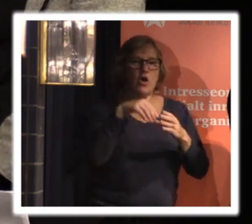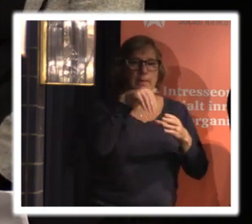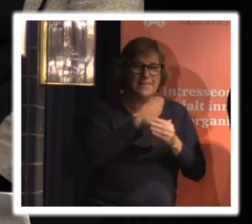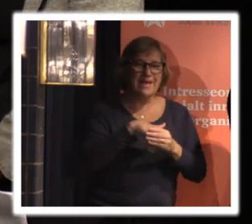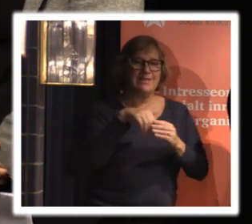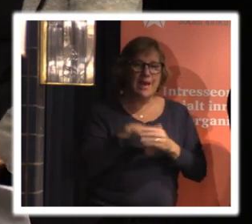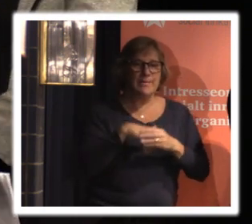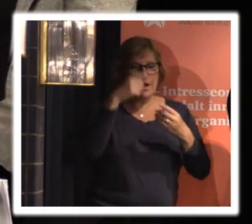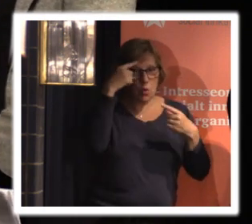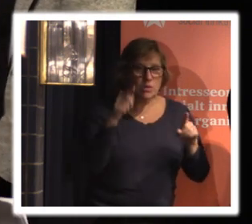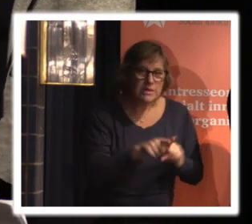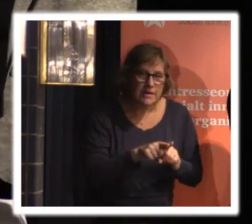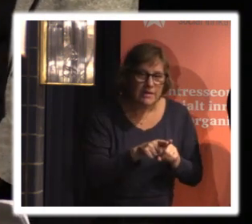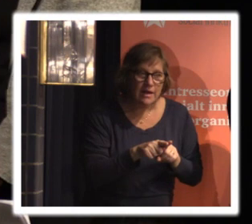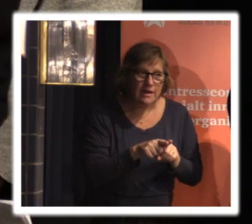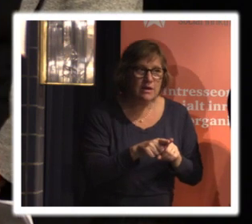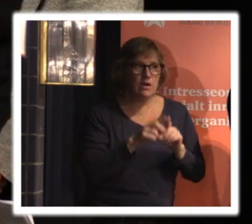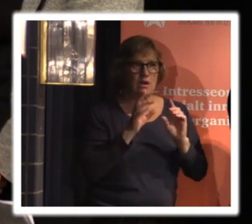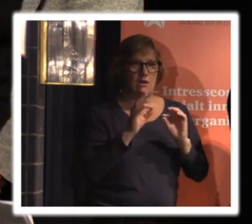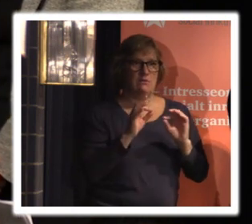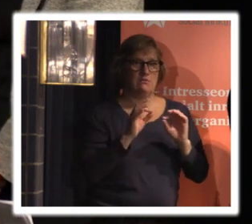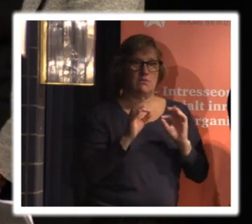använder uppgifter när vi samlar in till